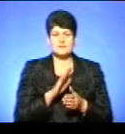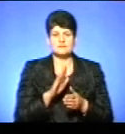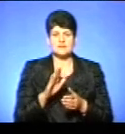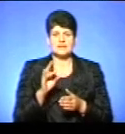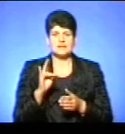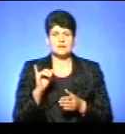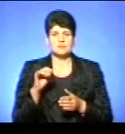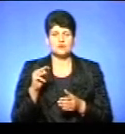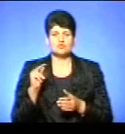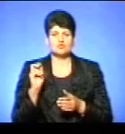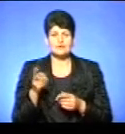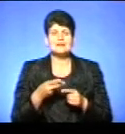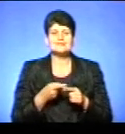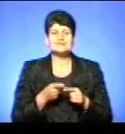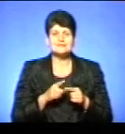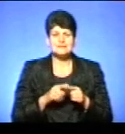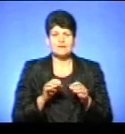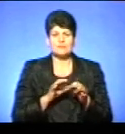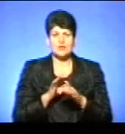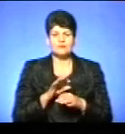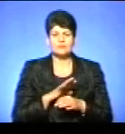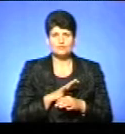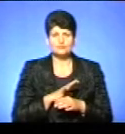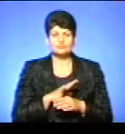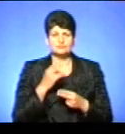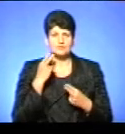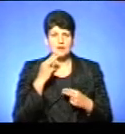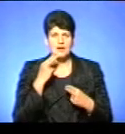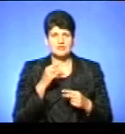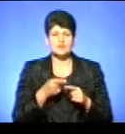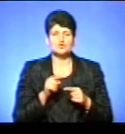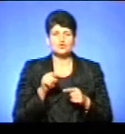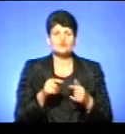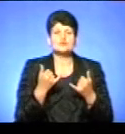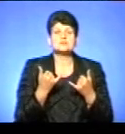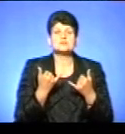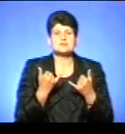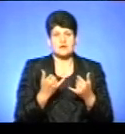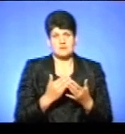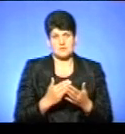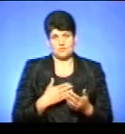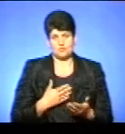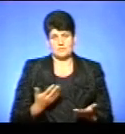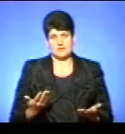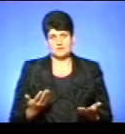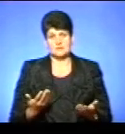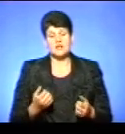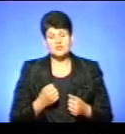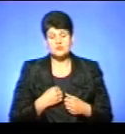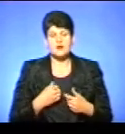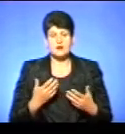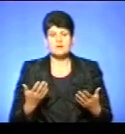Німчуком. Цей проєкт якраз був набагато авангардніший, ніж той проєкт, який зараз маємо ми. На жаль,